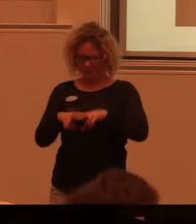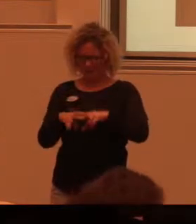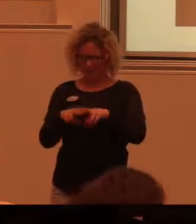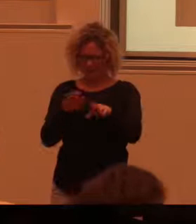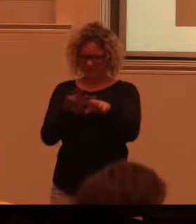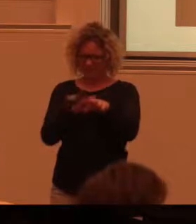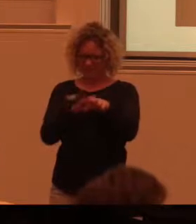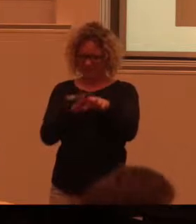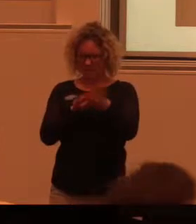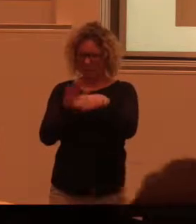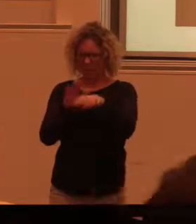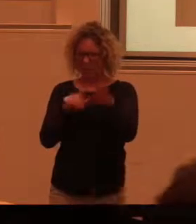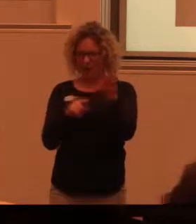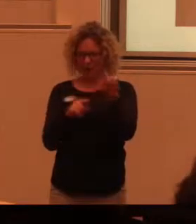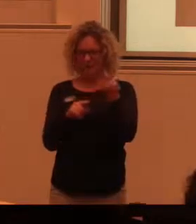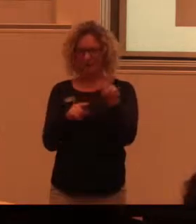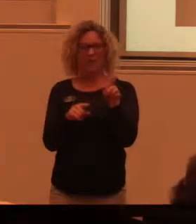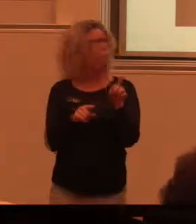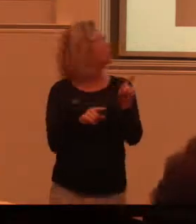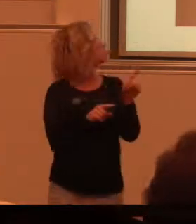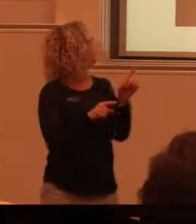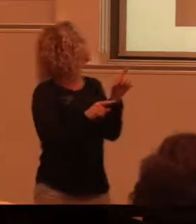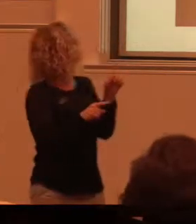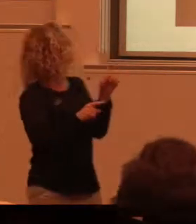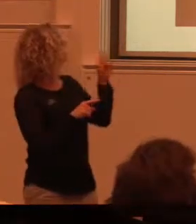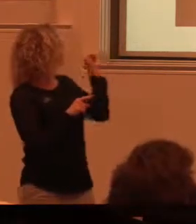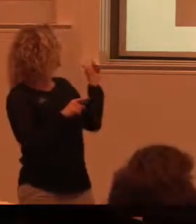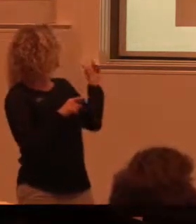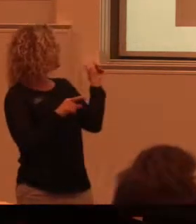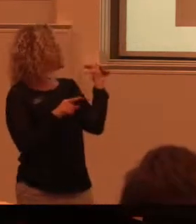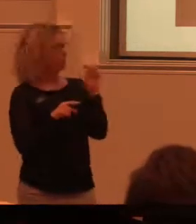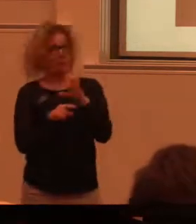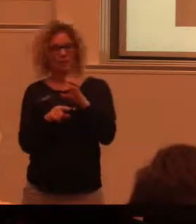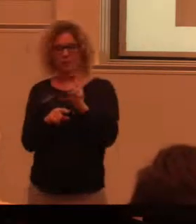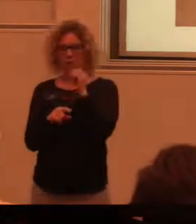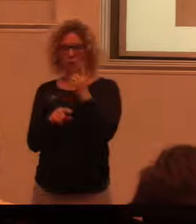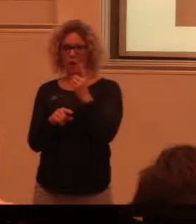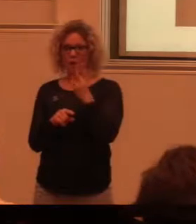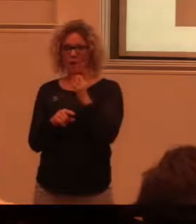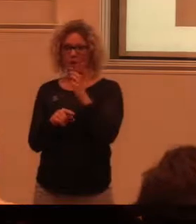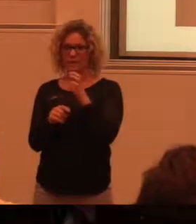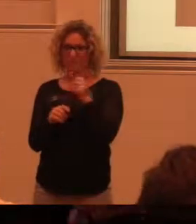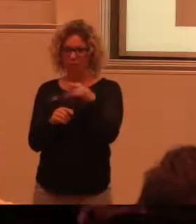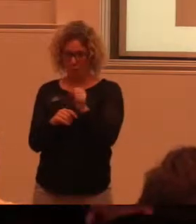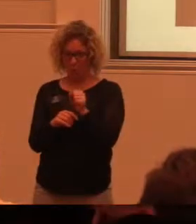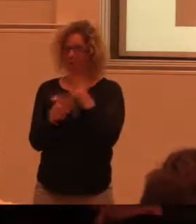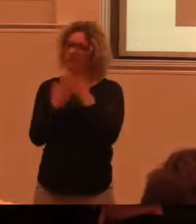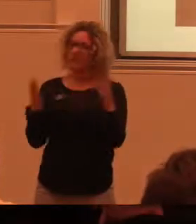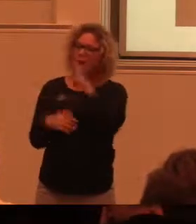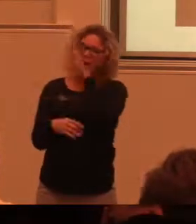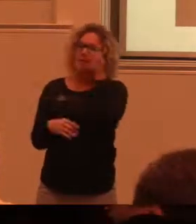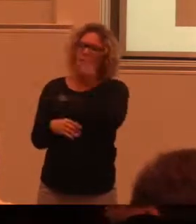Västerbotten. och det här som kommer då ifrån Sölvesborg som visar det gamla